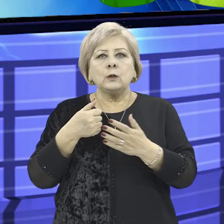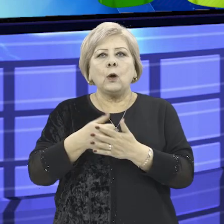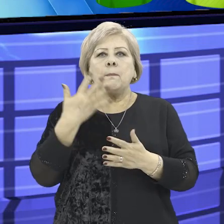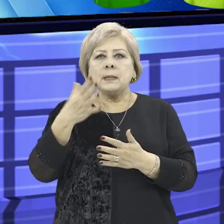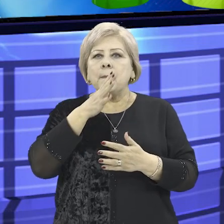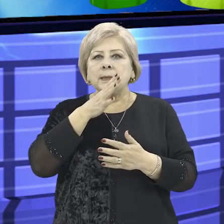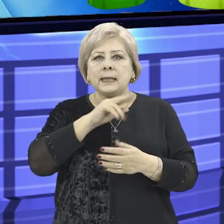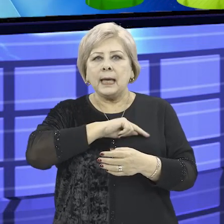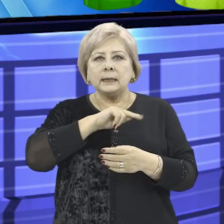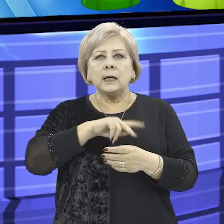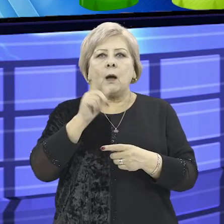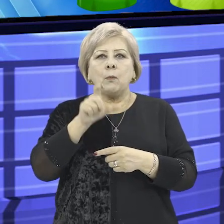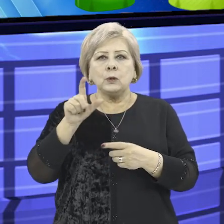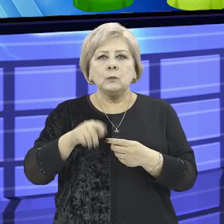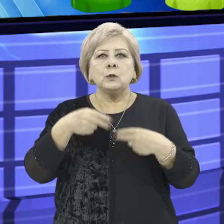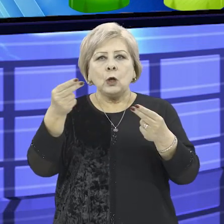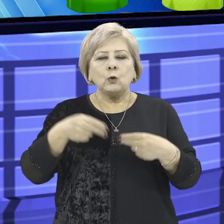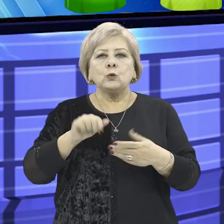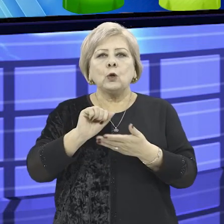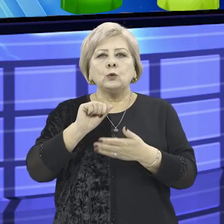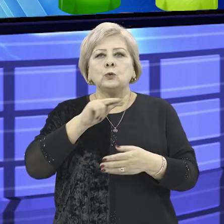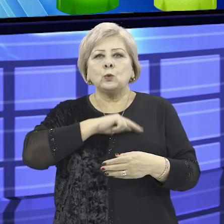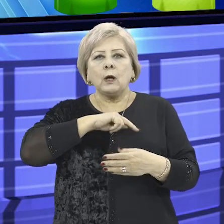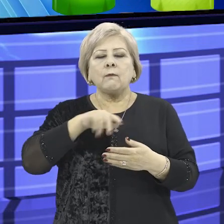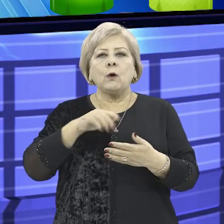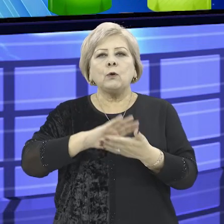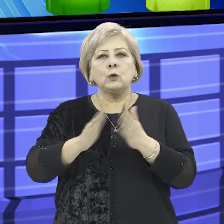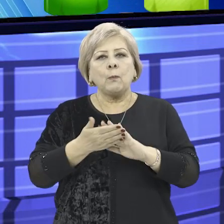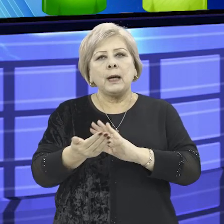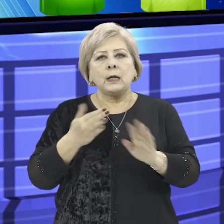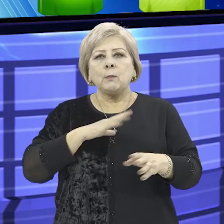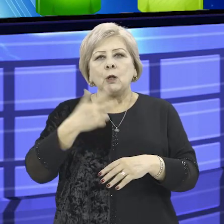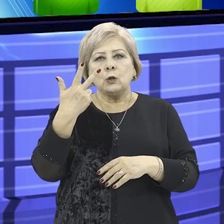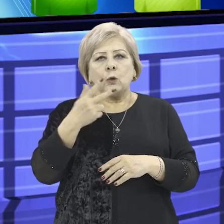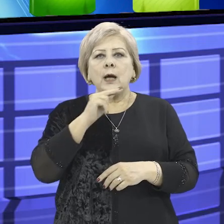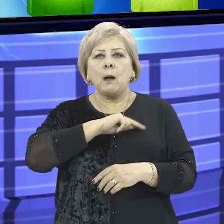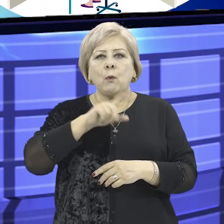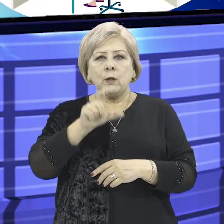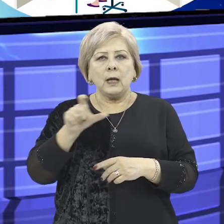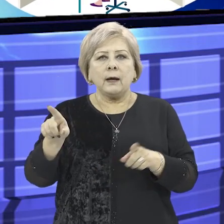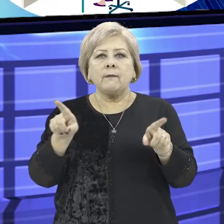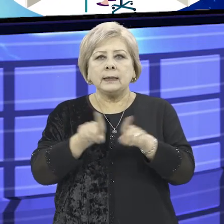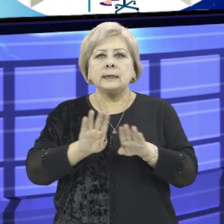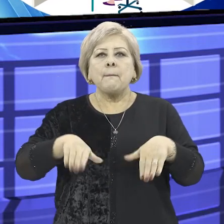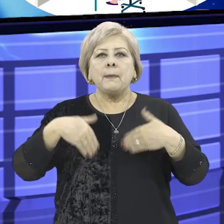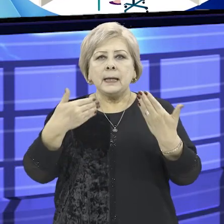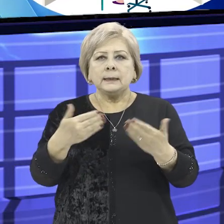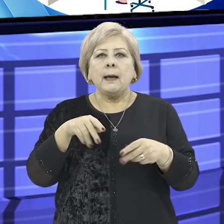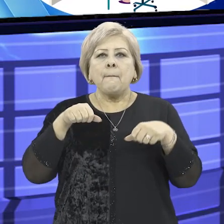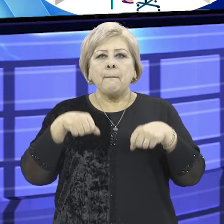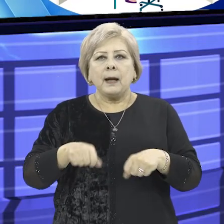до пяти постоянных работников с заключением с ними трудового договора. Ранее было до трех работников. Также